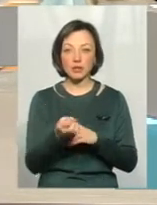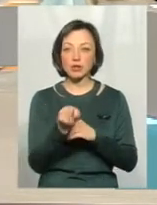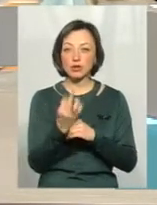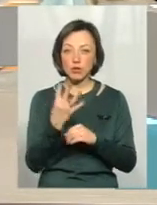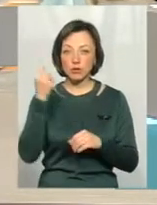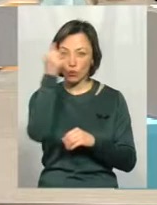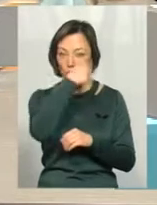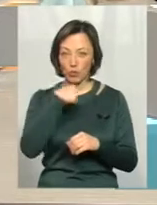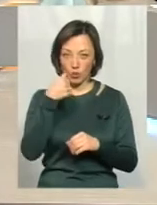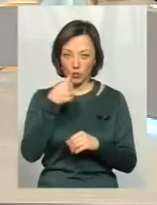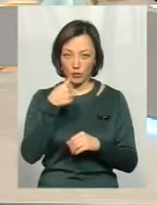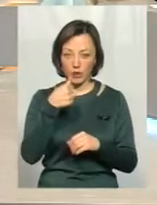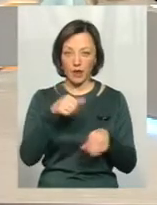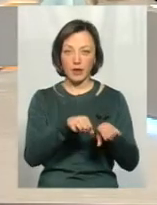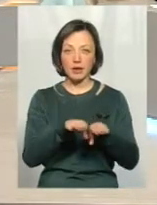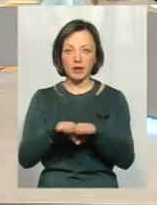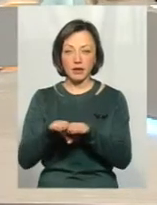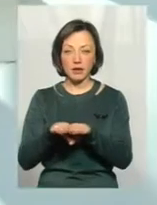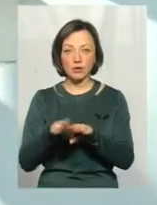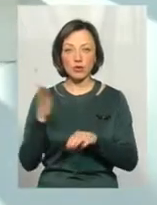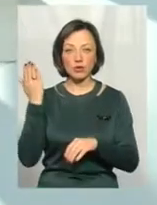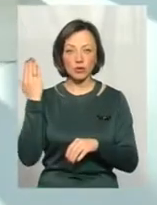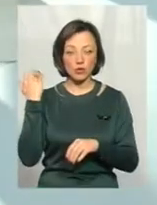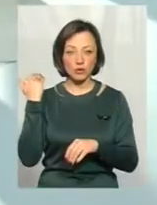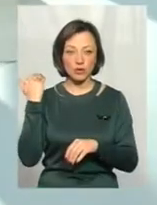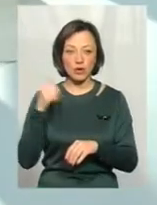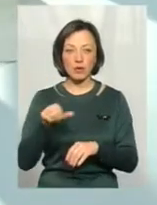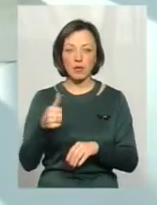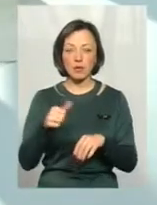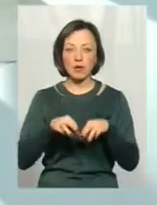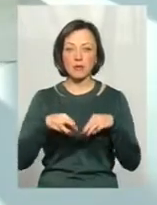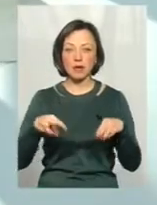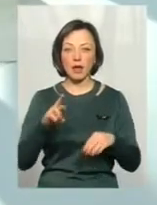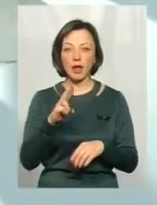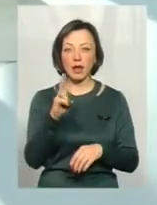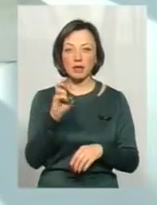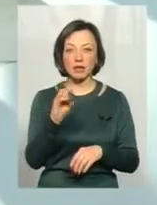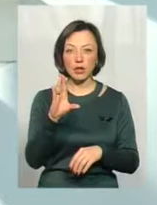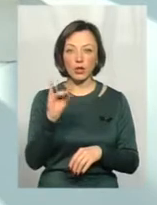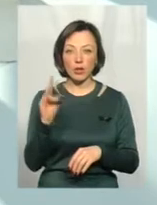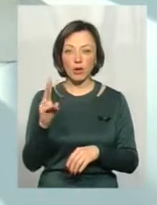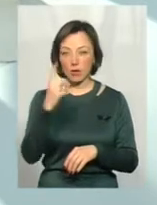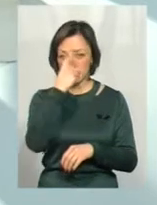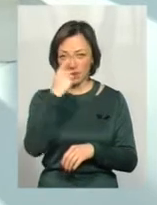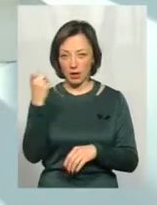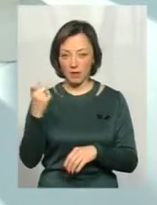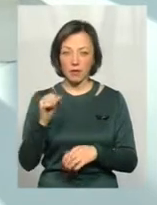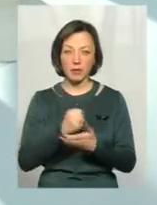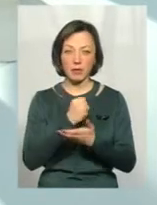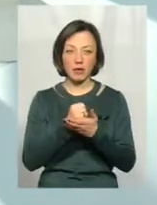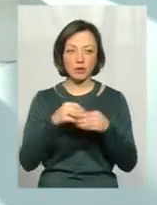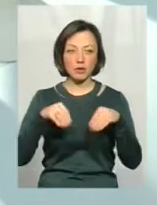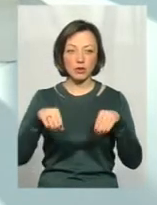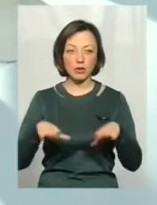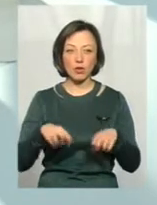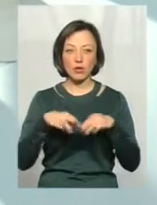року на рівні тодішнього прем'єр-міністра Яценюка було заявлено і, по-моєму, була прийнята і постанова